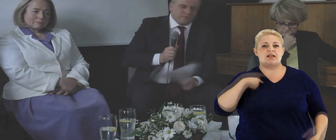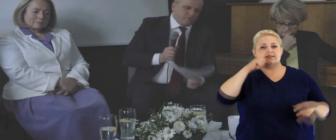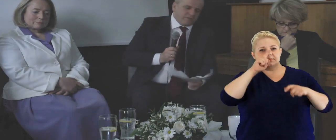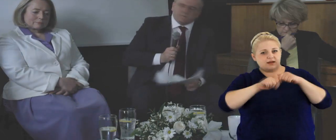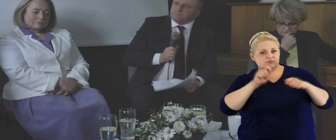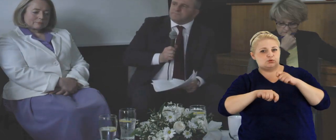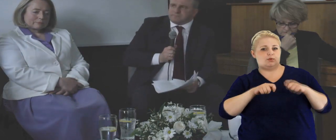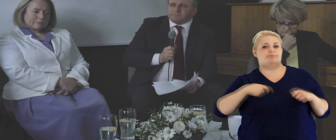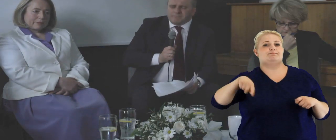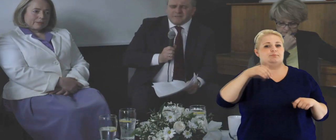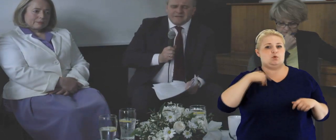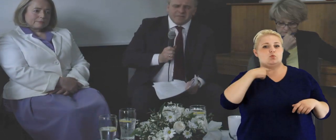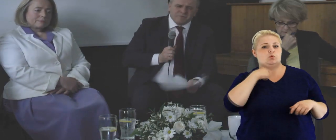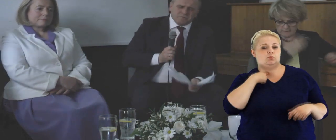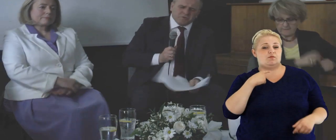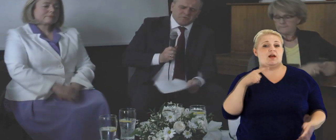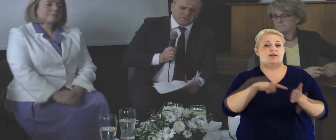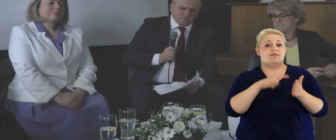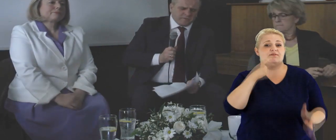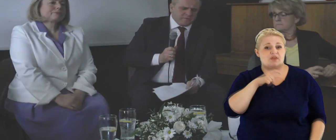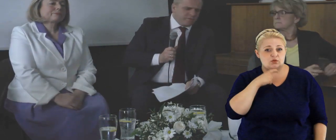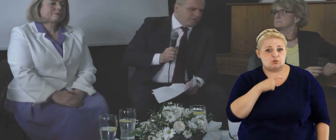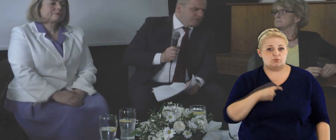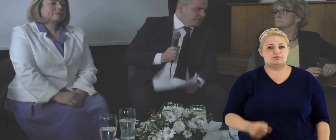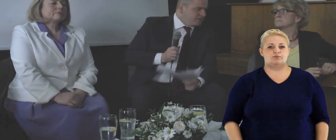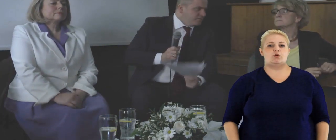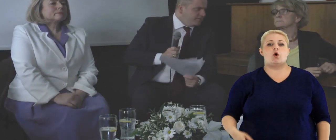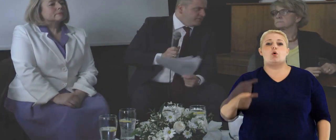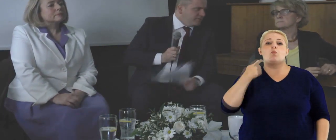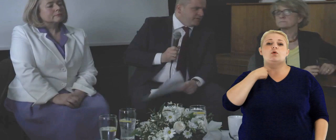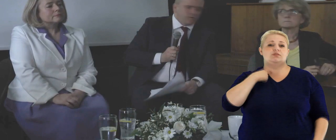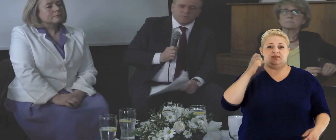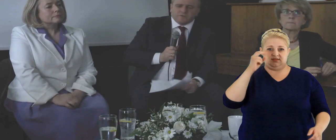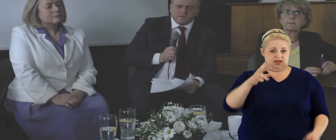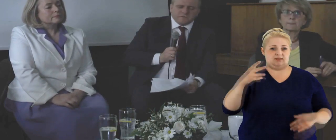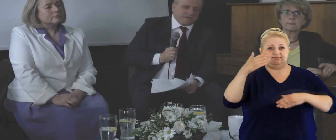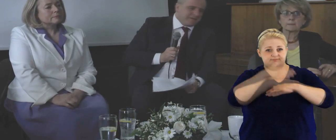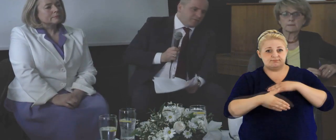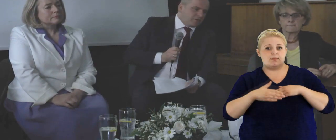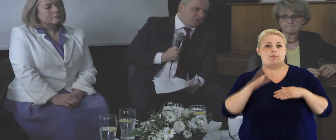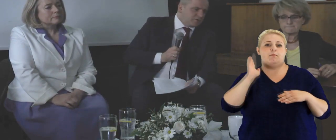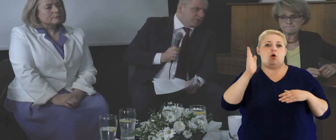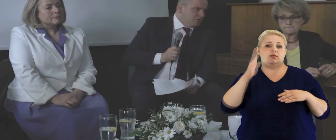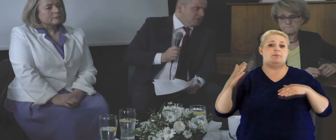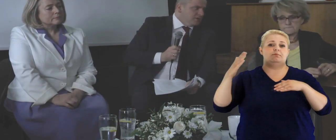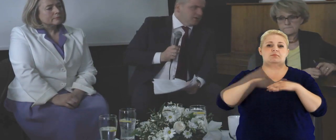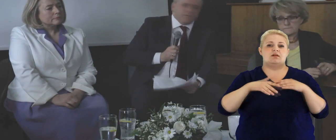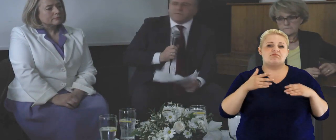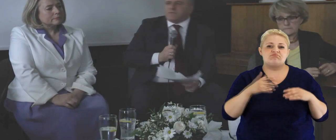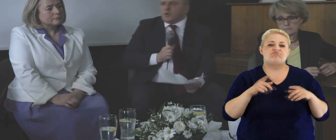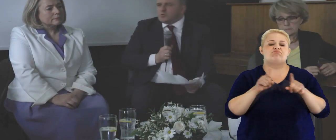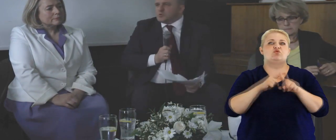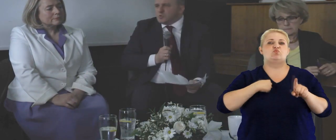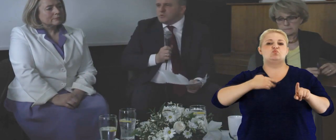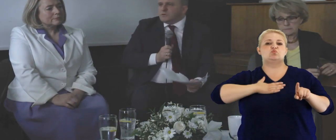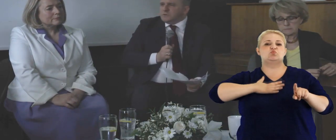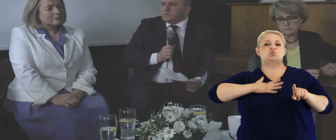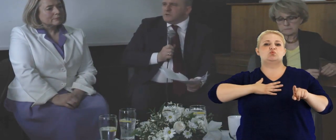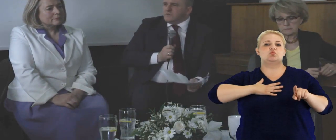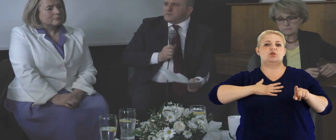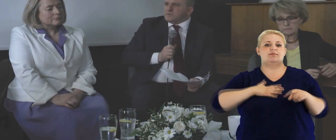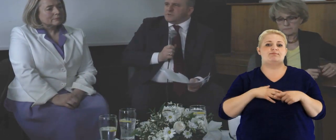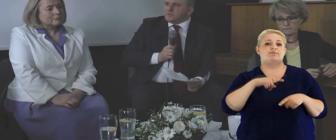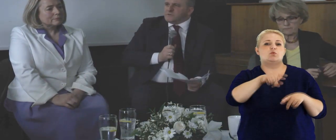zachowywali... Tak, myśmy podobnie, zresztą sprawdziłem, jak głosowaliśmy w kwietniu, głosowaliśmy tak samo na końcu i pewnie w końcu